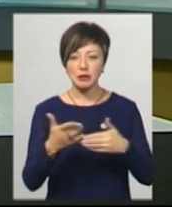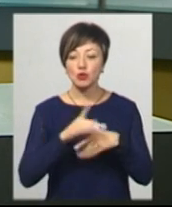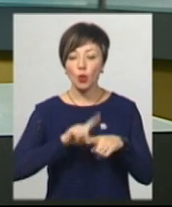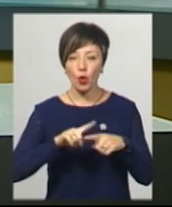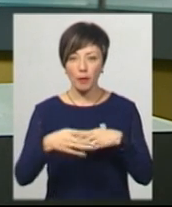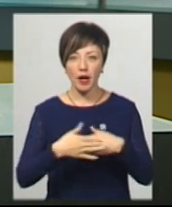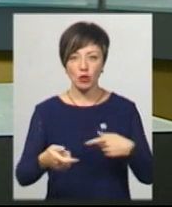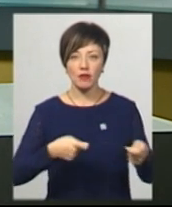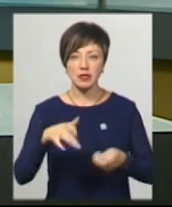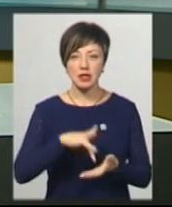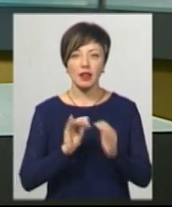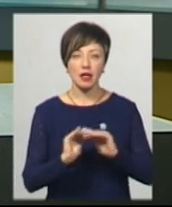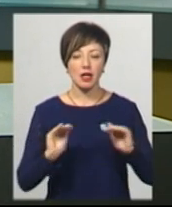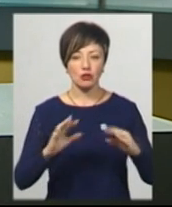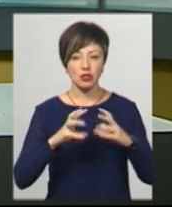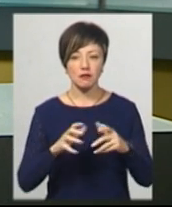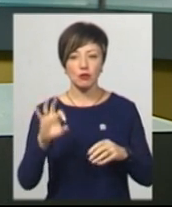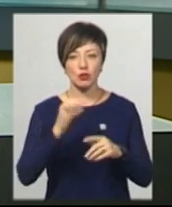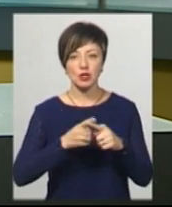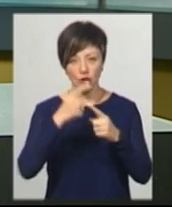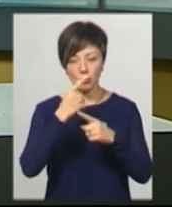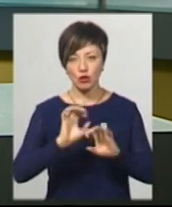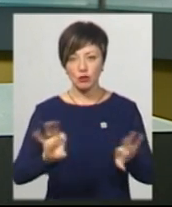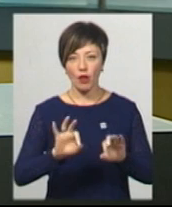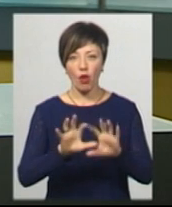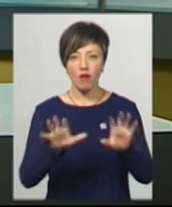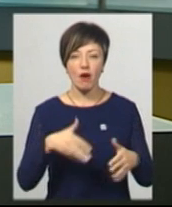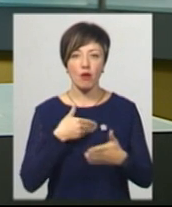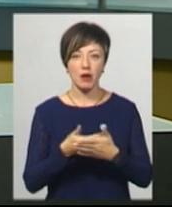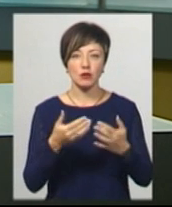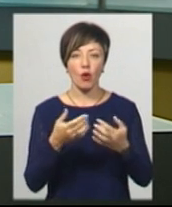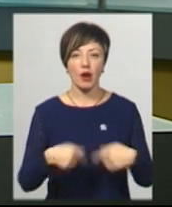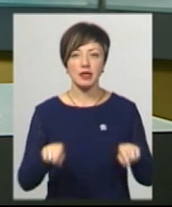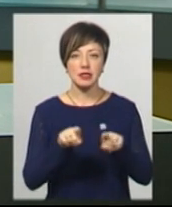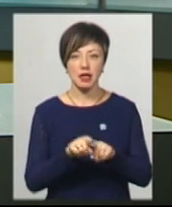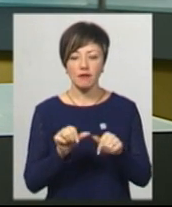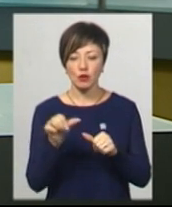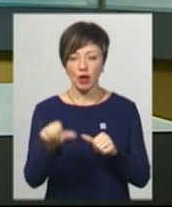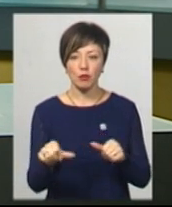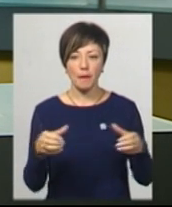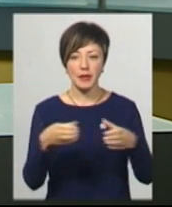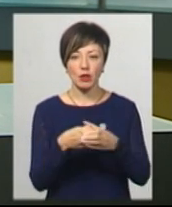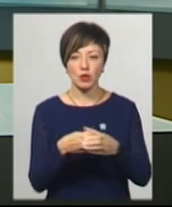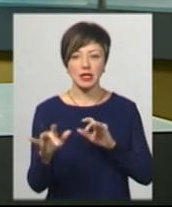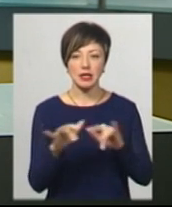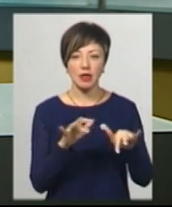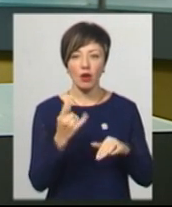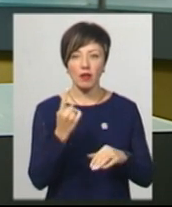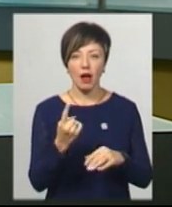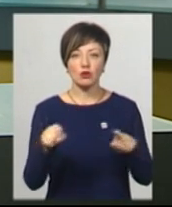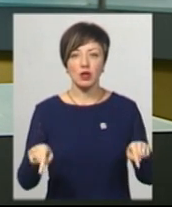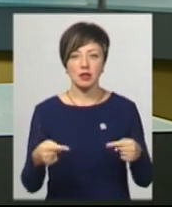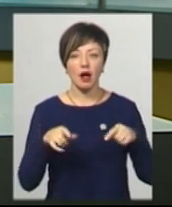торгівельного центру «Дитячий світ». Про це розповідає голова громадської організації від окремленого підрозділу «Дія» та одна з